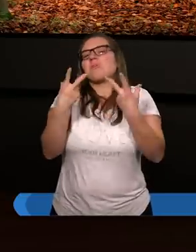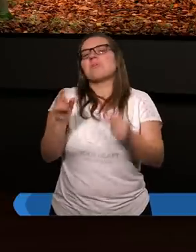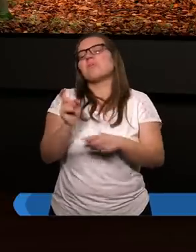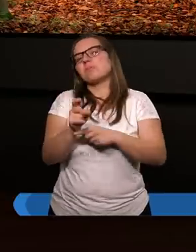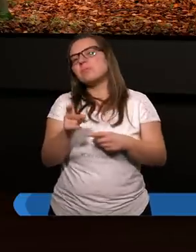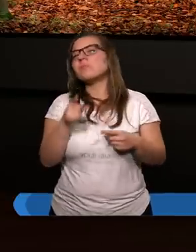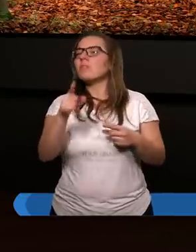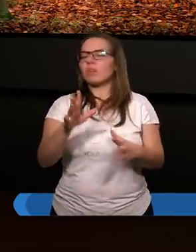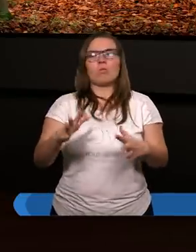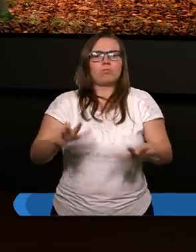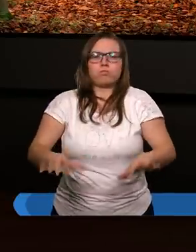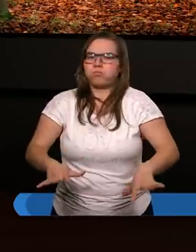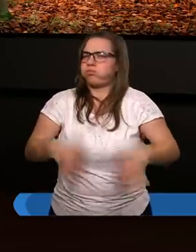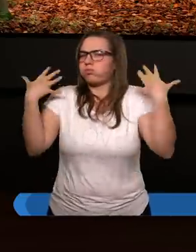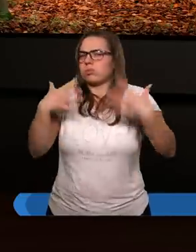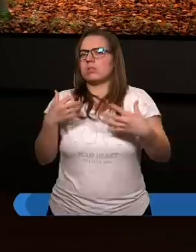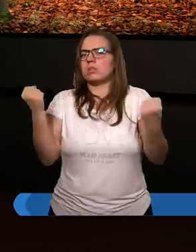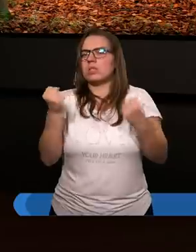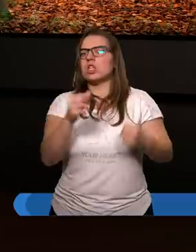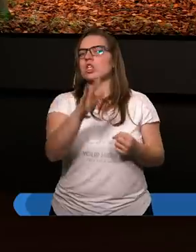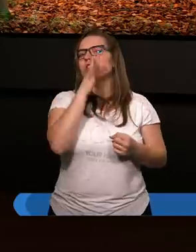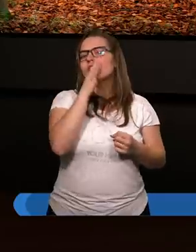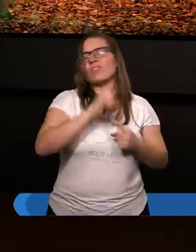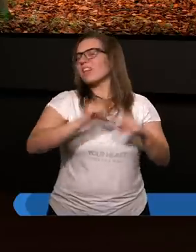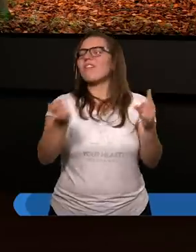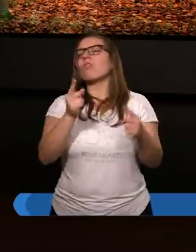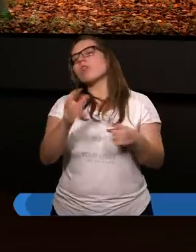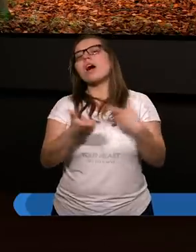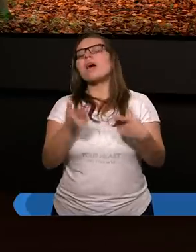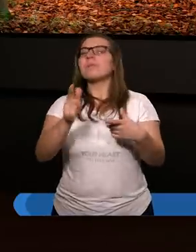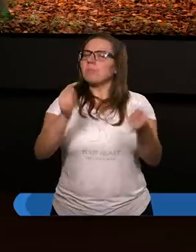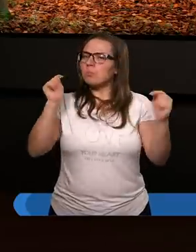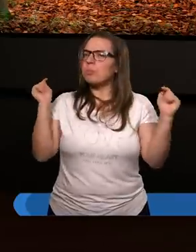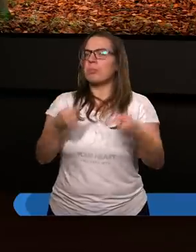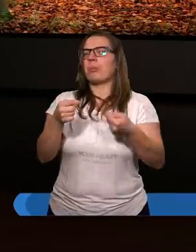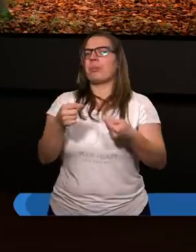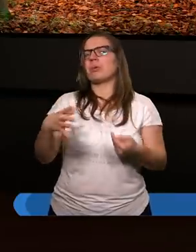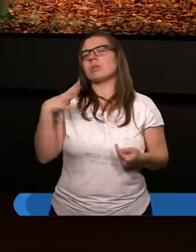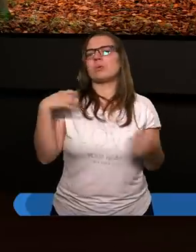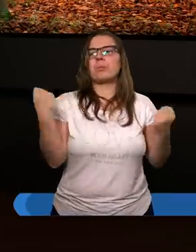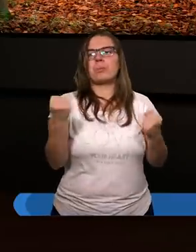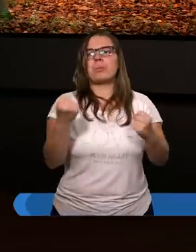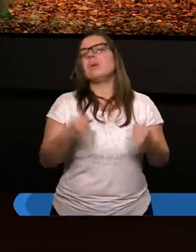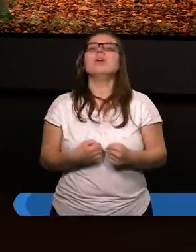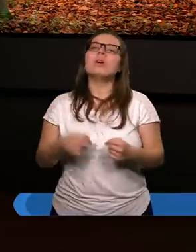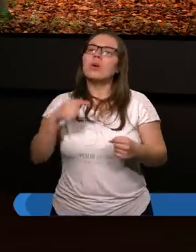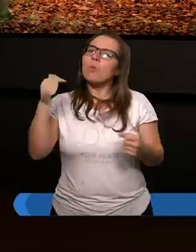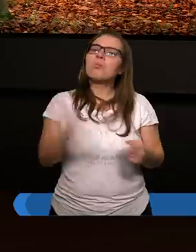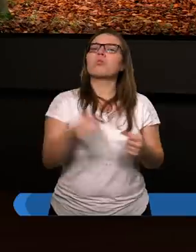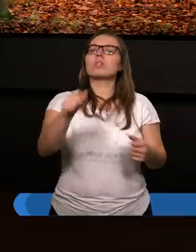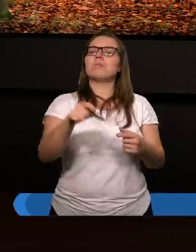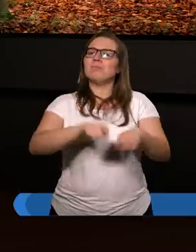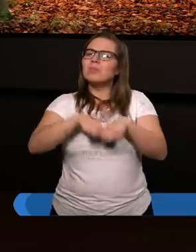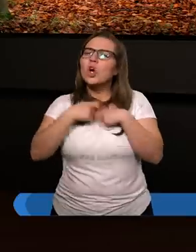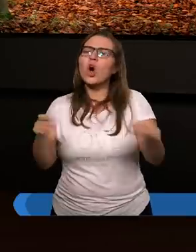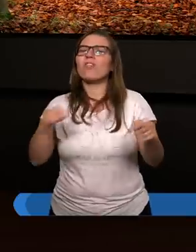to oburzało Żydów, doszło do sporu i powiedzieli, musimy to jakoś